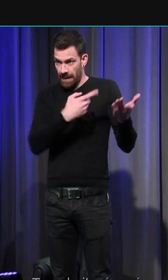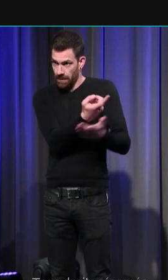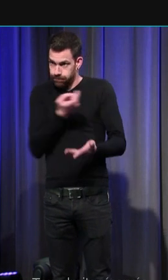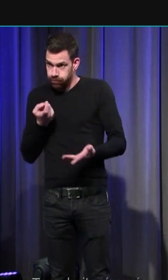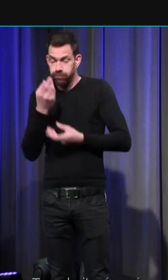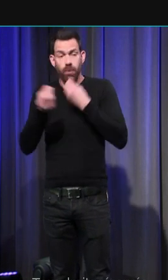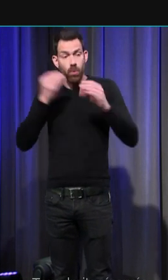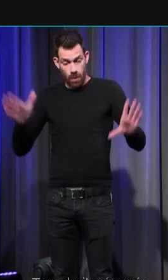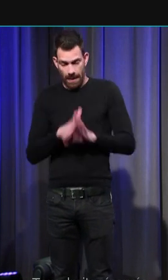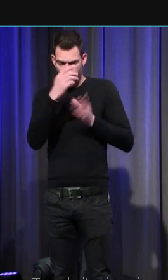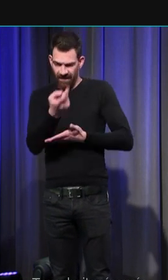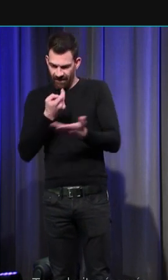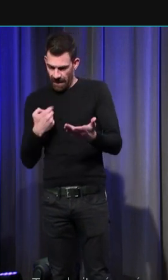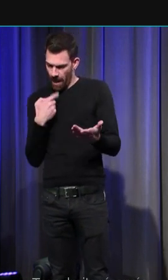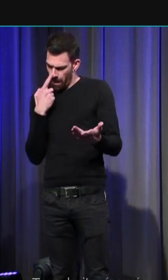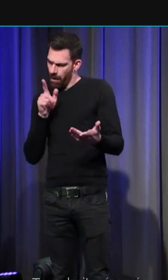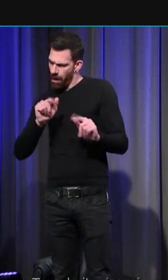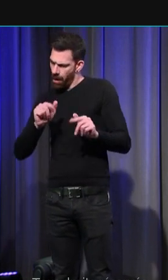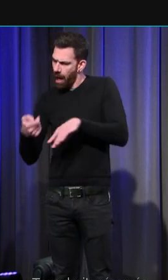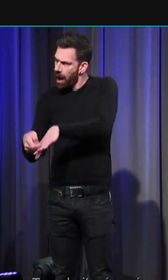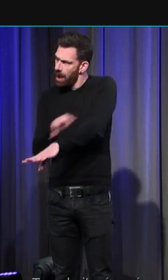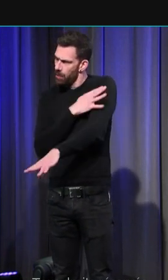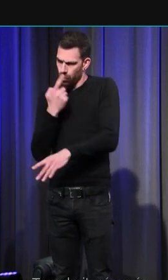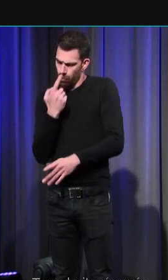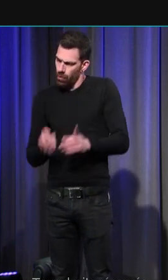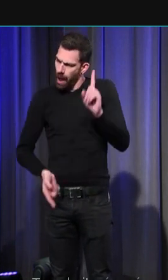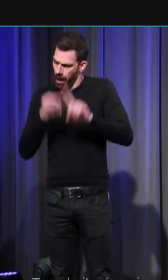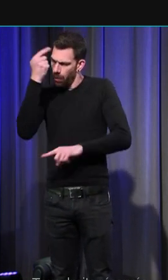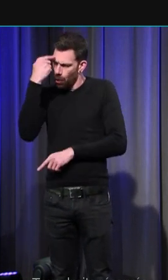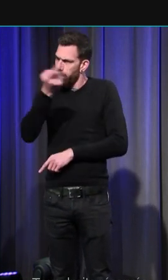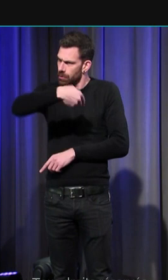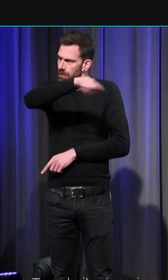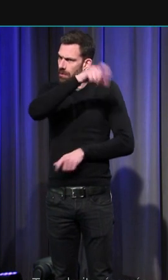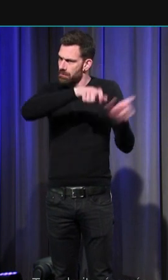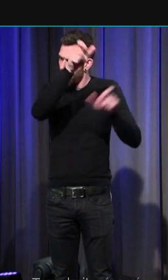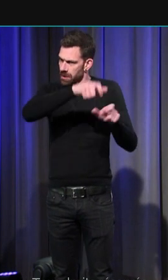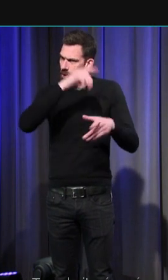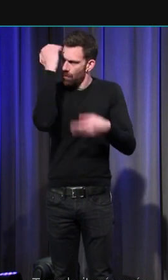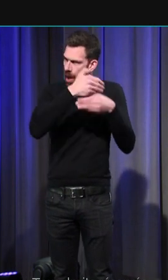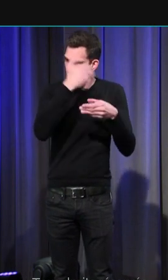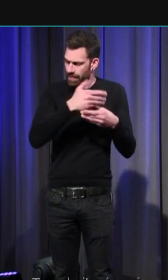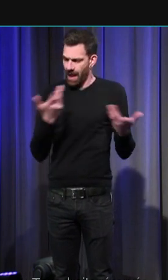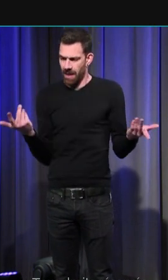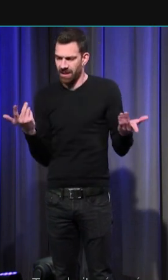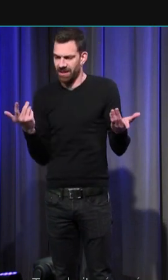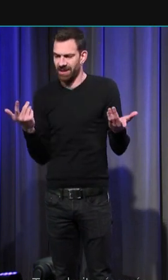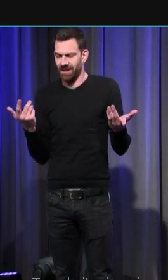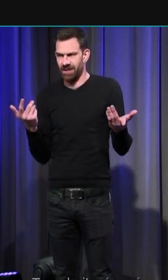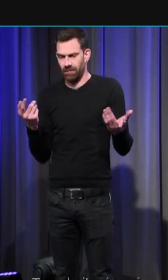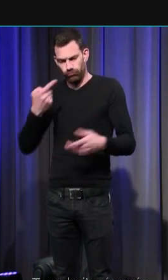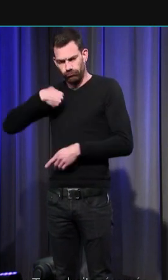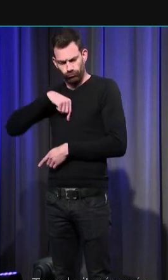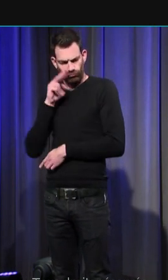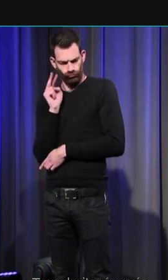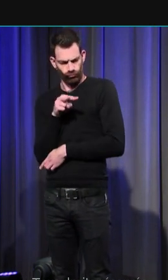émotions qui semblent avoir été primordiales pour les femmes et les hommes de cette époque et qui résonnent étrangement à nos